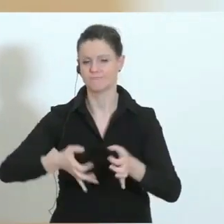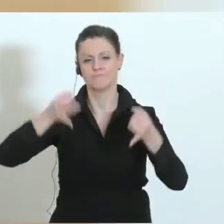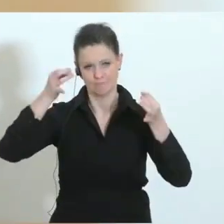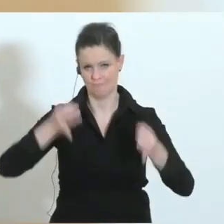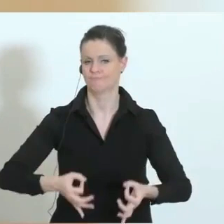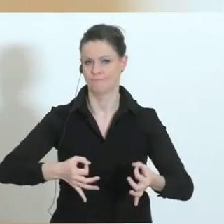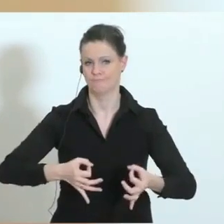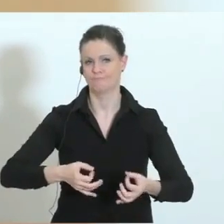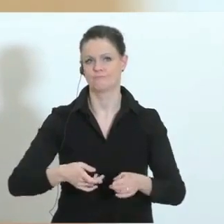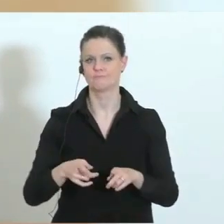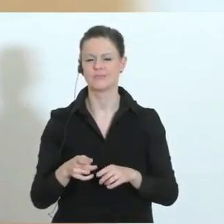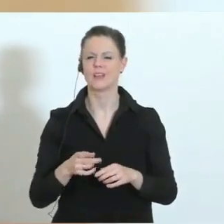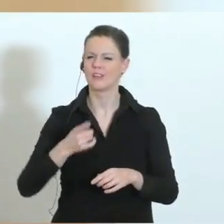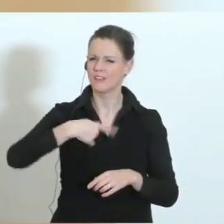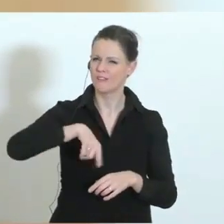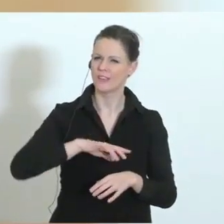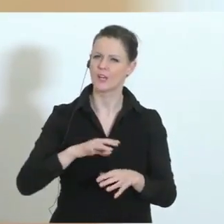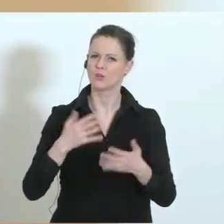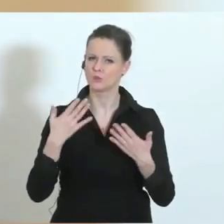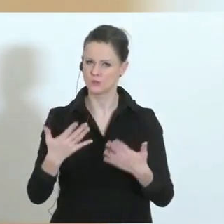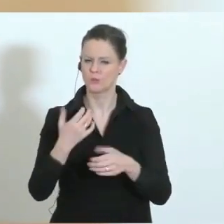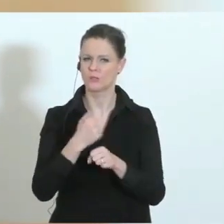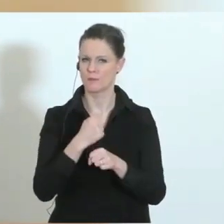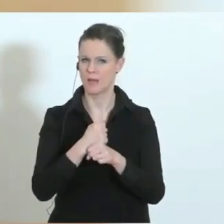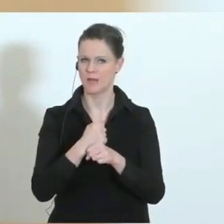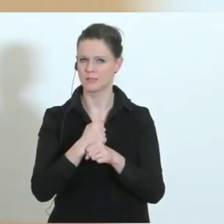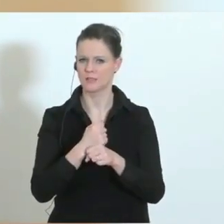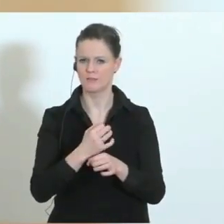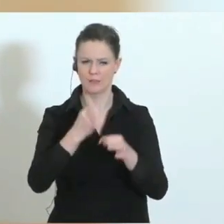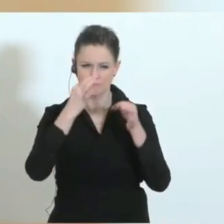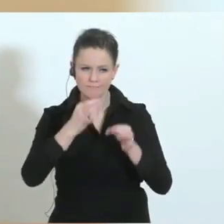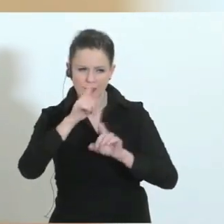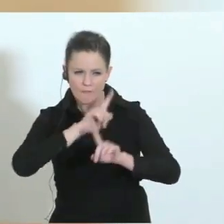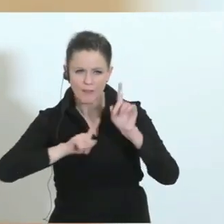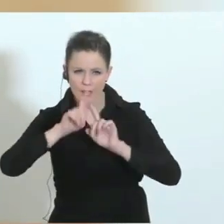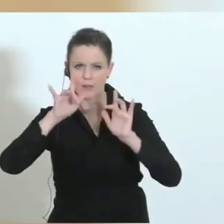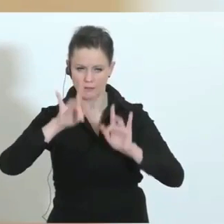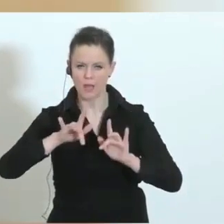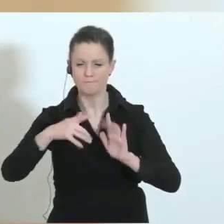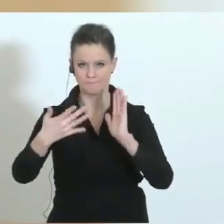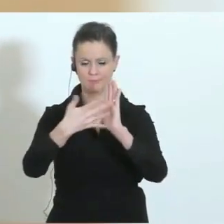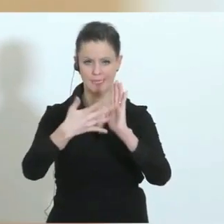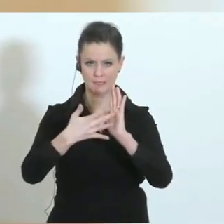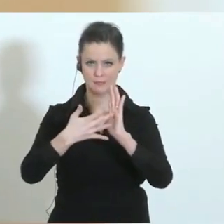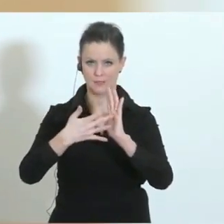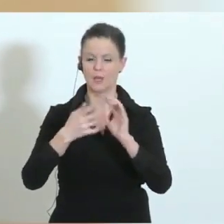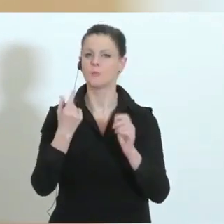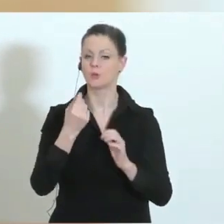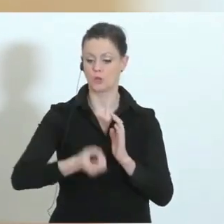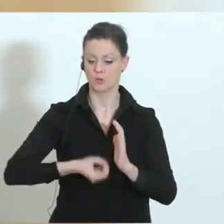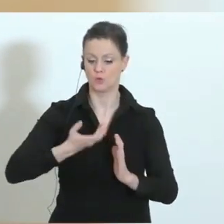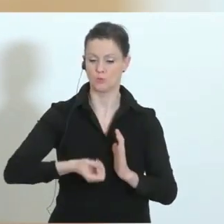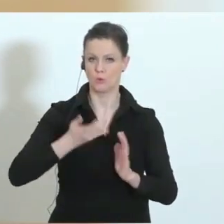Und wir haben sie aufgerichtet und ausgerichtet an konkreten Verdachtsfällen. Das heißt, du musst Symptome haben,